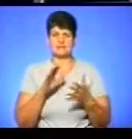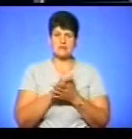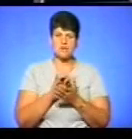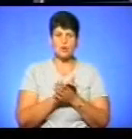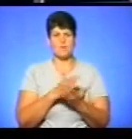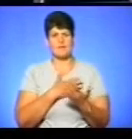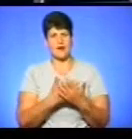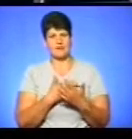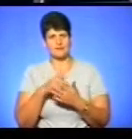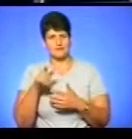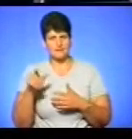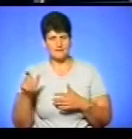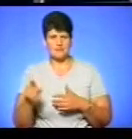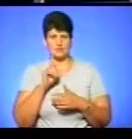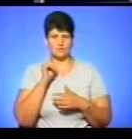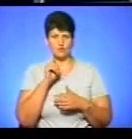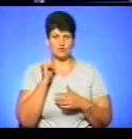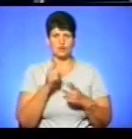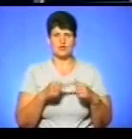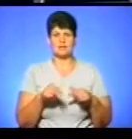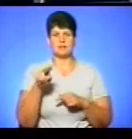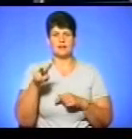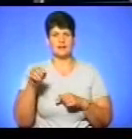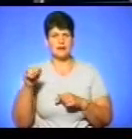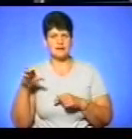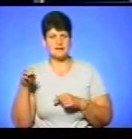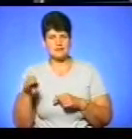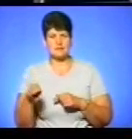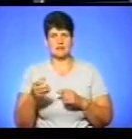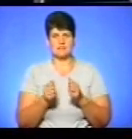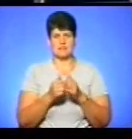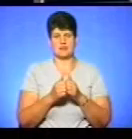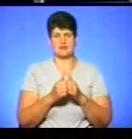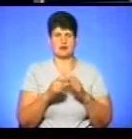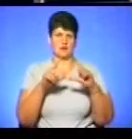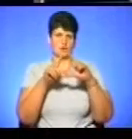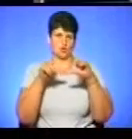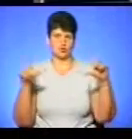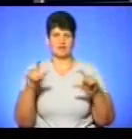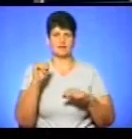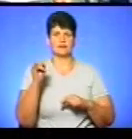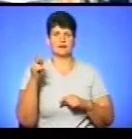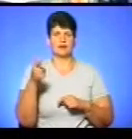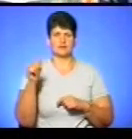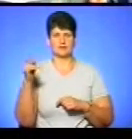представники організації Пласті Молодіжного націоналістичного конгресу біля меморіальної дошки Івану Гавдиді.